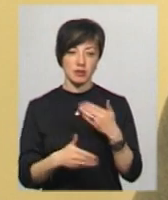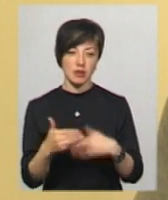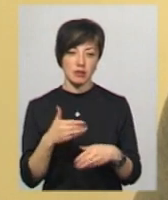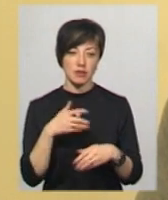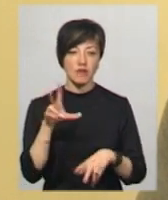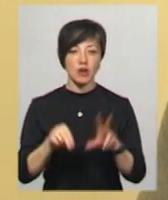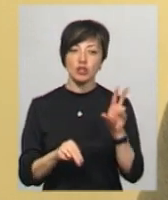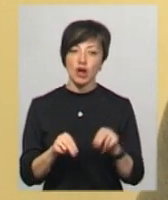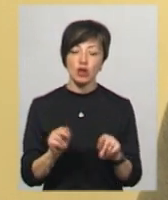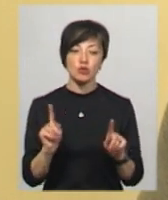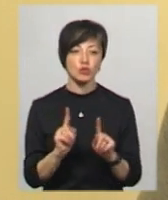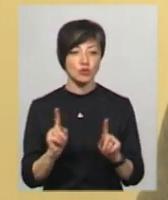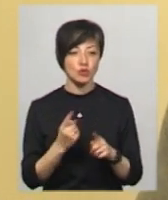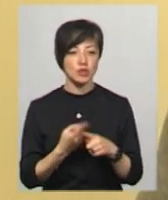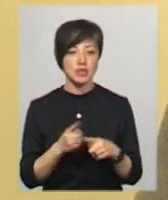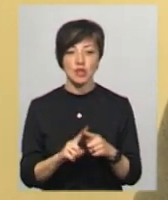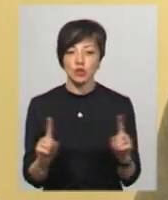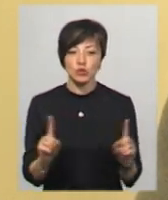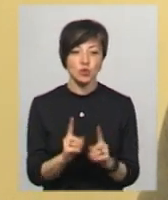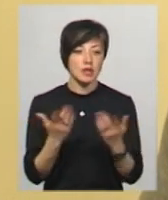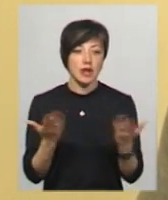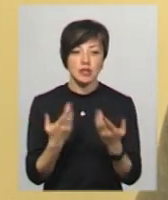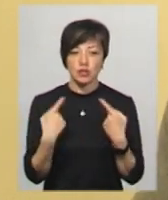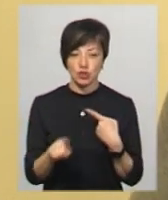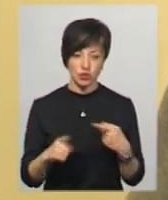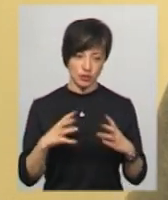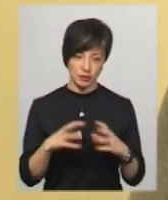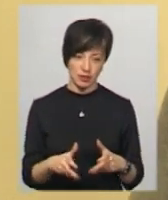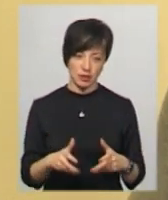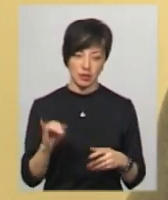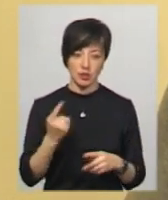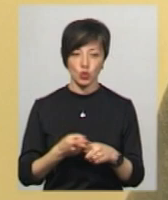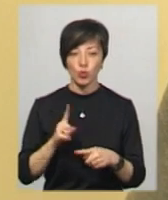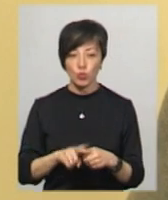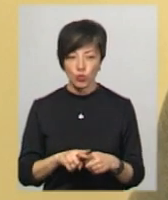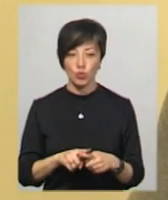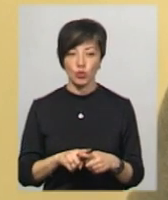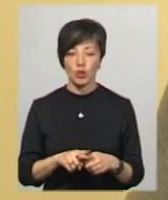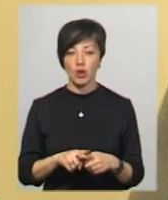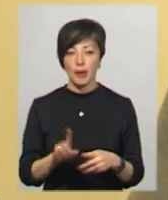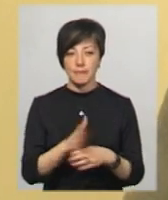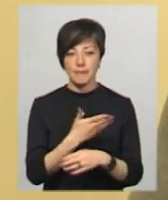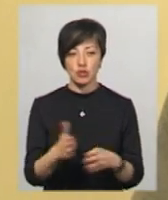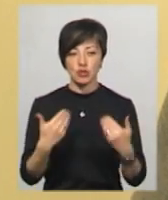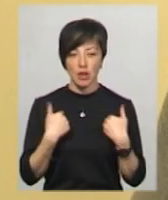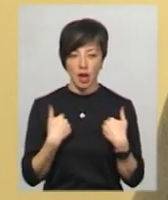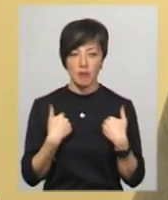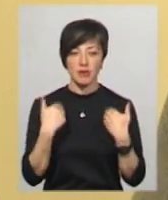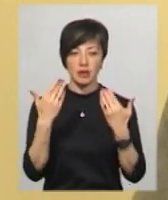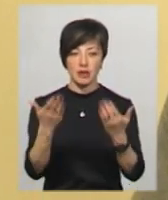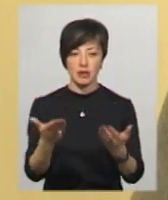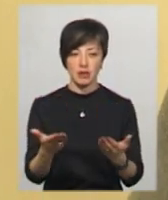вважаючи, що це інший світ, і тому між нами